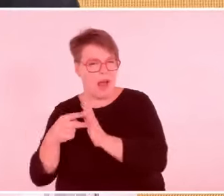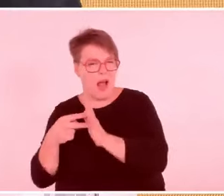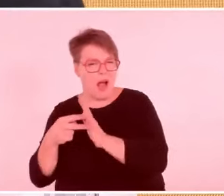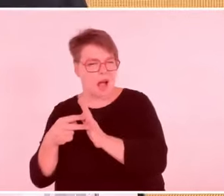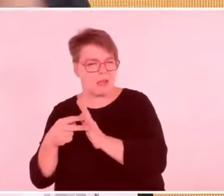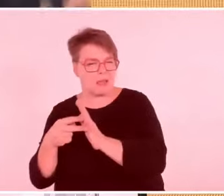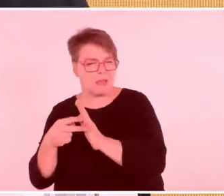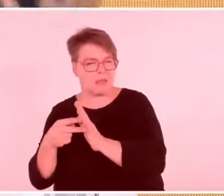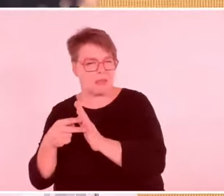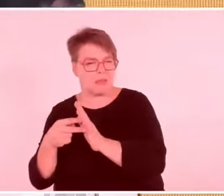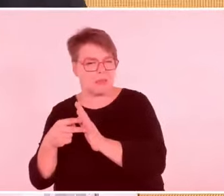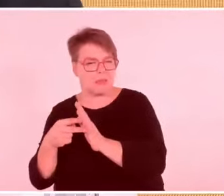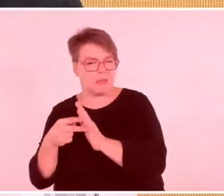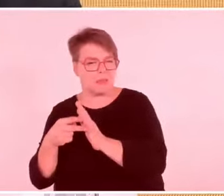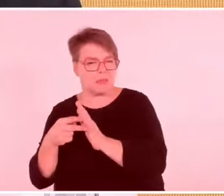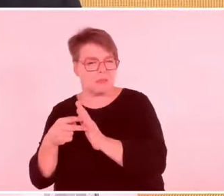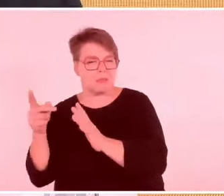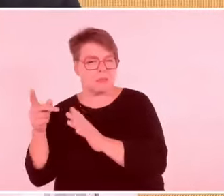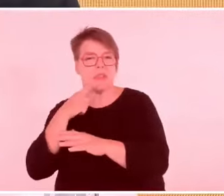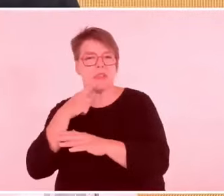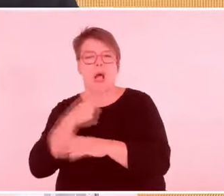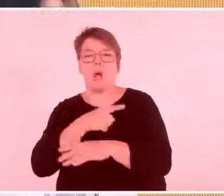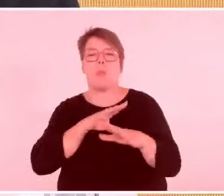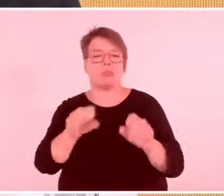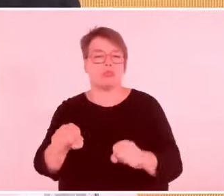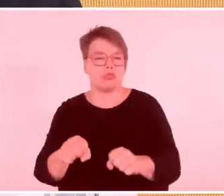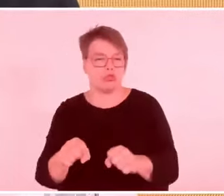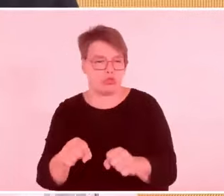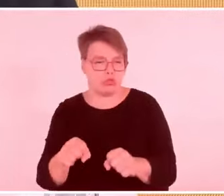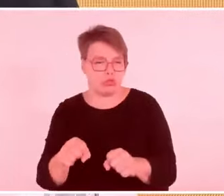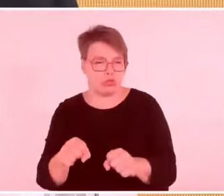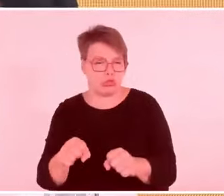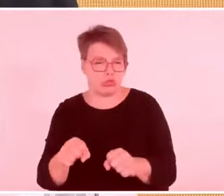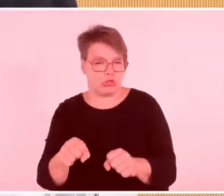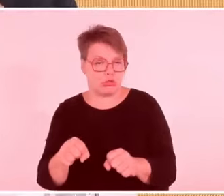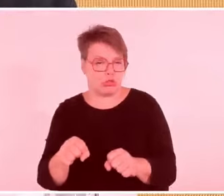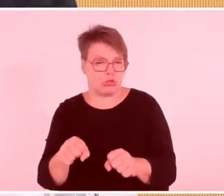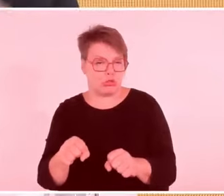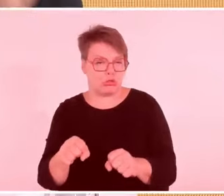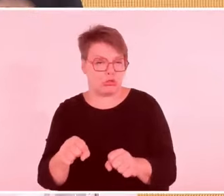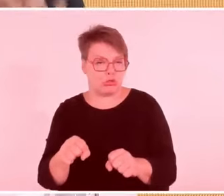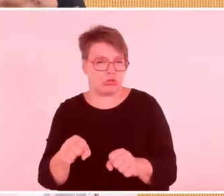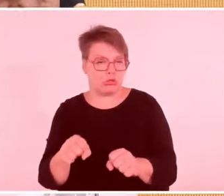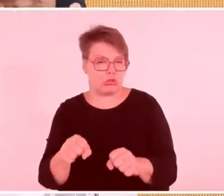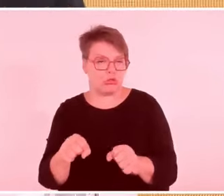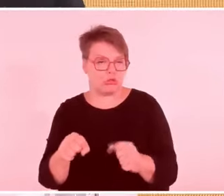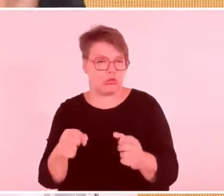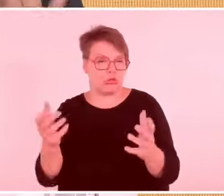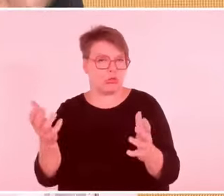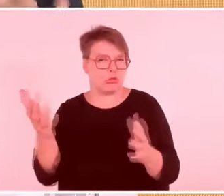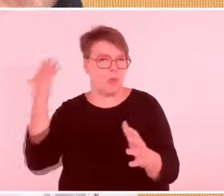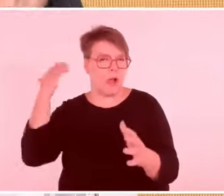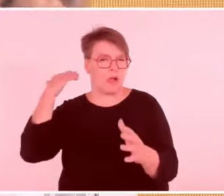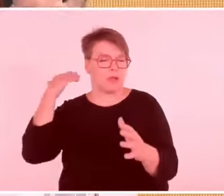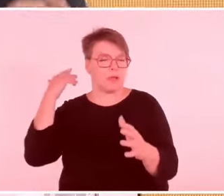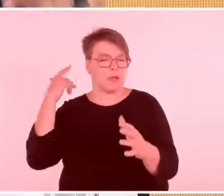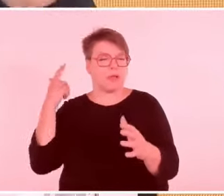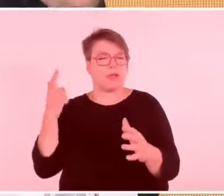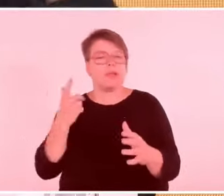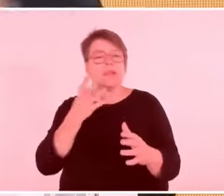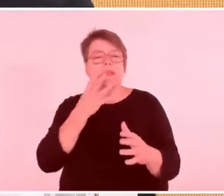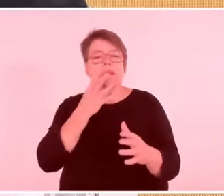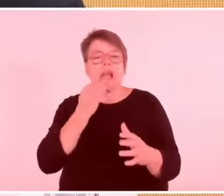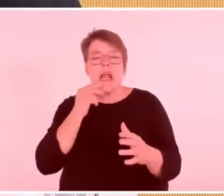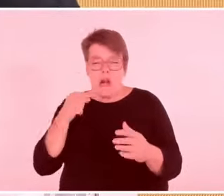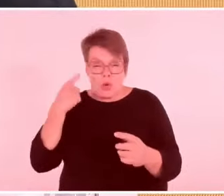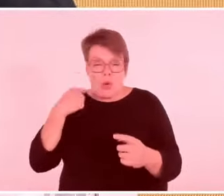abzuschaffen und einer Zivilgesellschaft, die sich dieser Bedrohung bewusst waren. Und mit dem Angriff